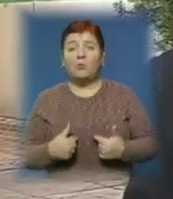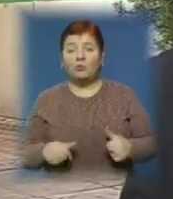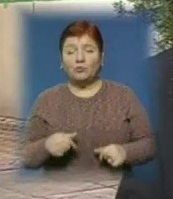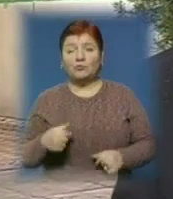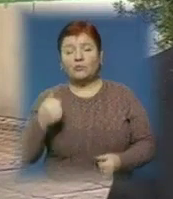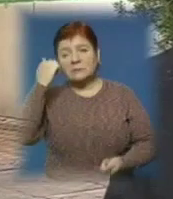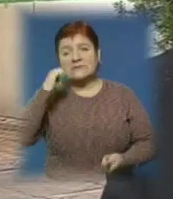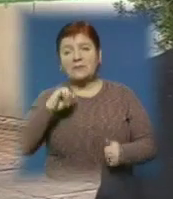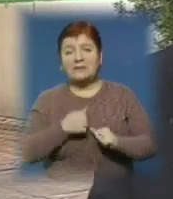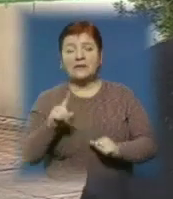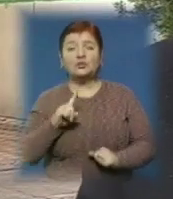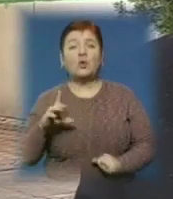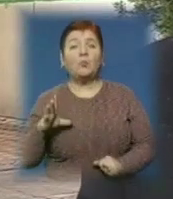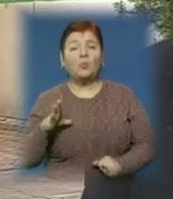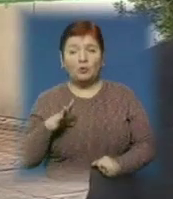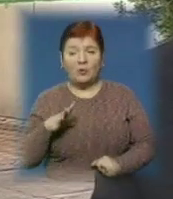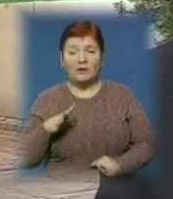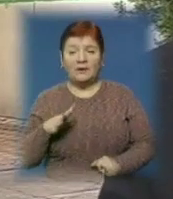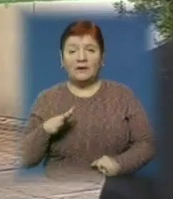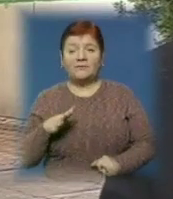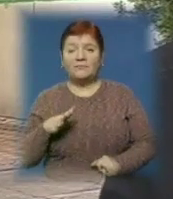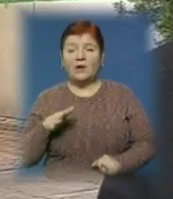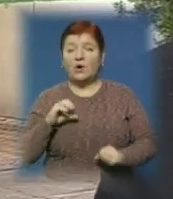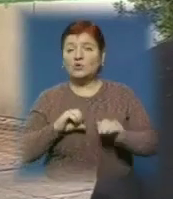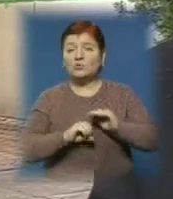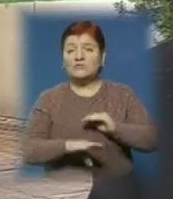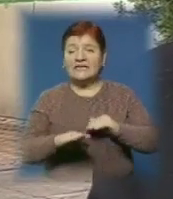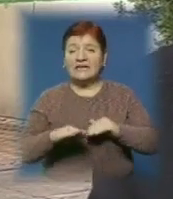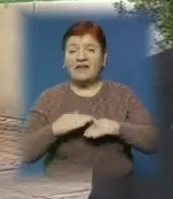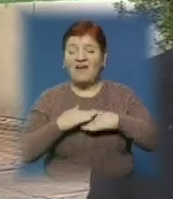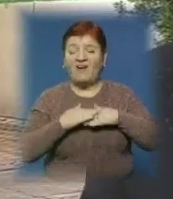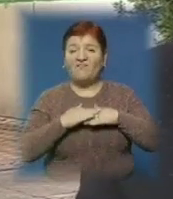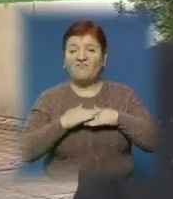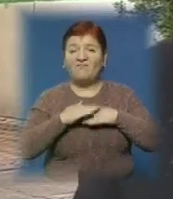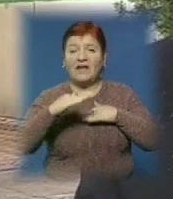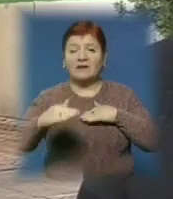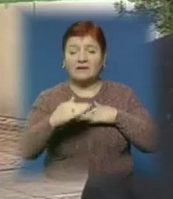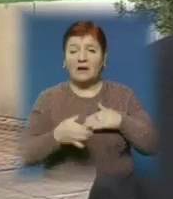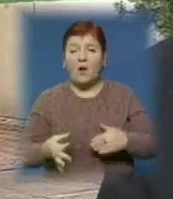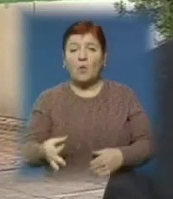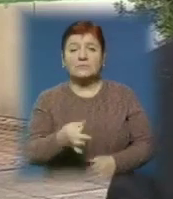Тоді на самому ділі спустили верхнє озеро, яке знаходиться вище